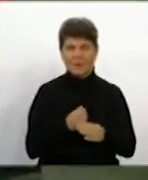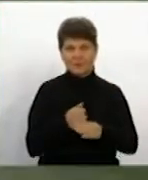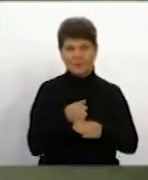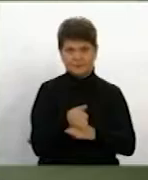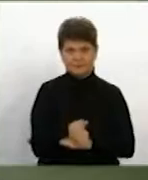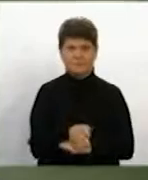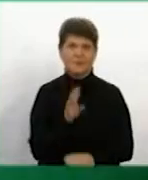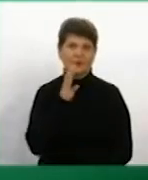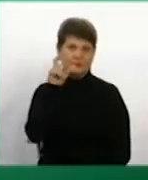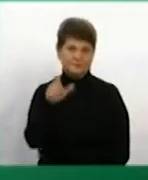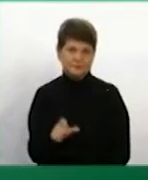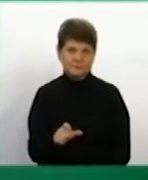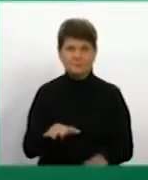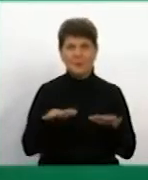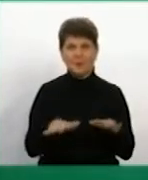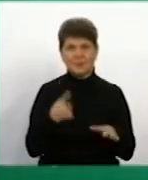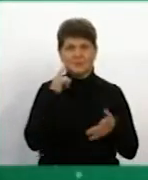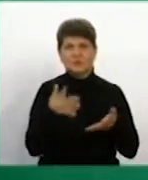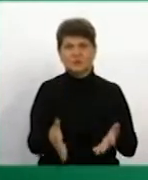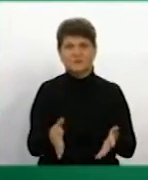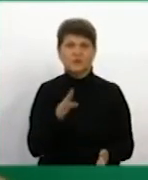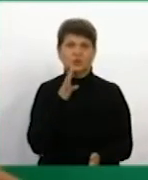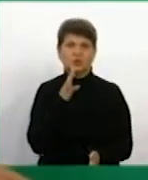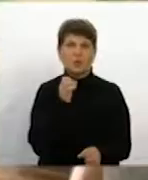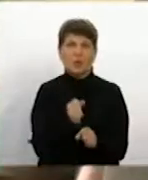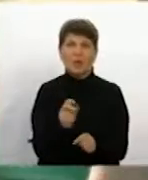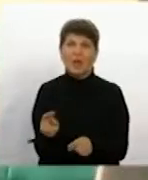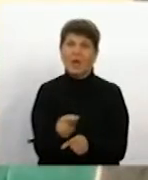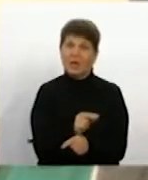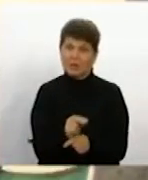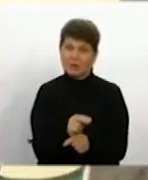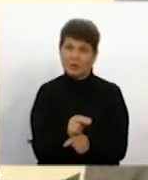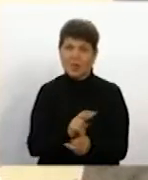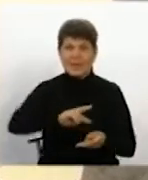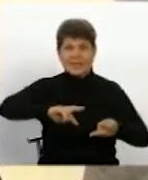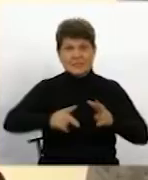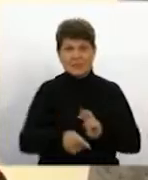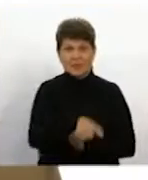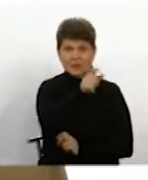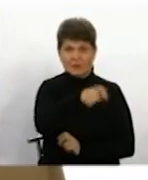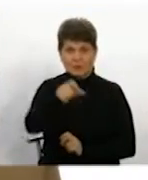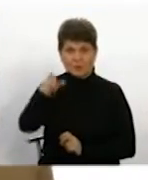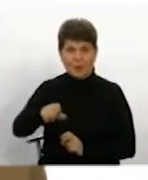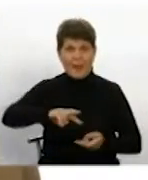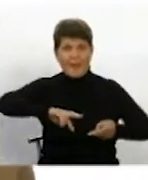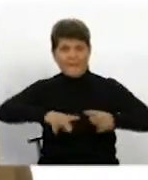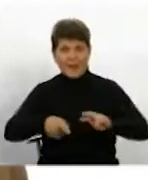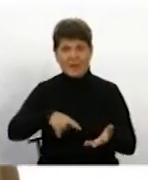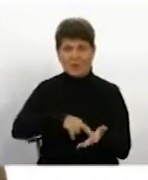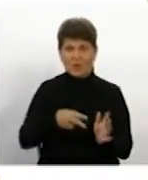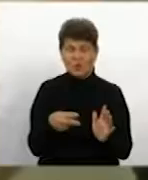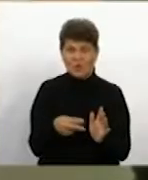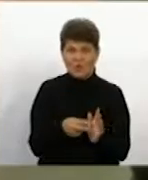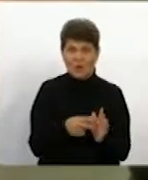Наталі Данильченко. На місці, з'ясовують, жінка у квартирі робила ремонт. Під час заміни труб зробила їхнє перепланування. За словами